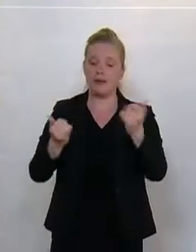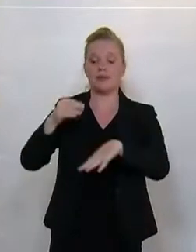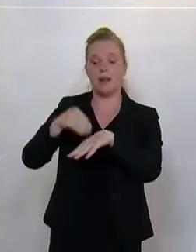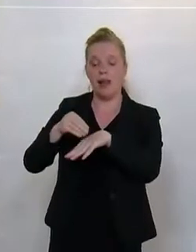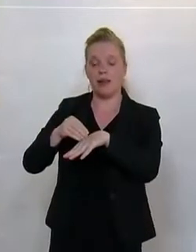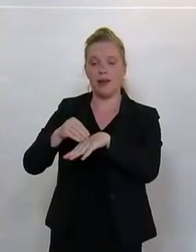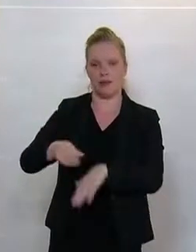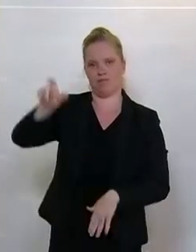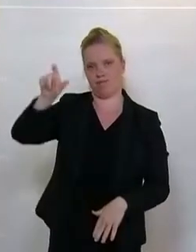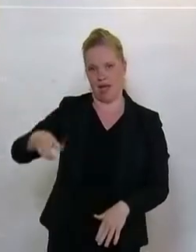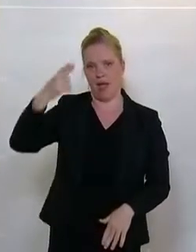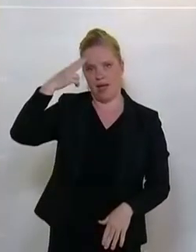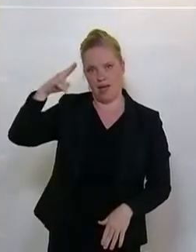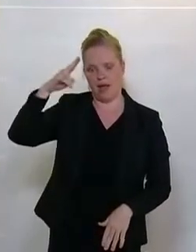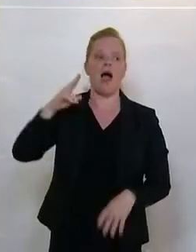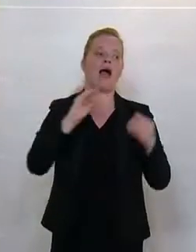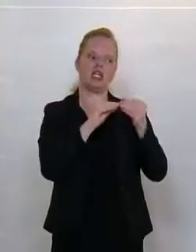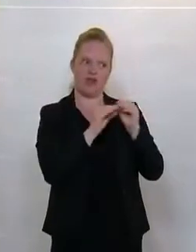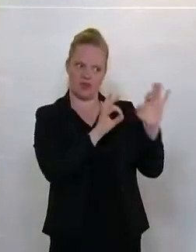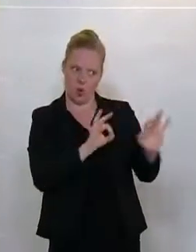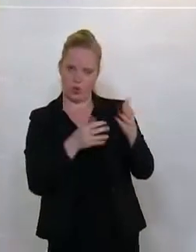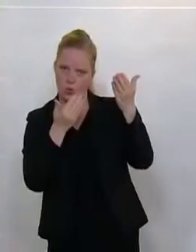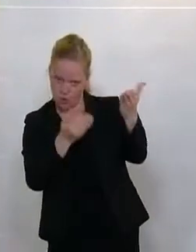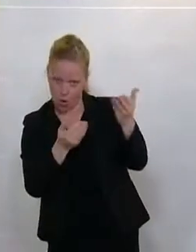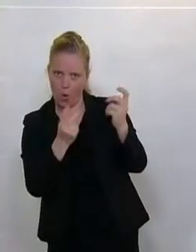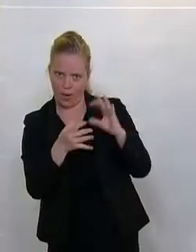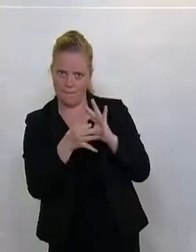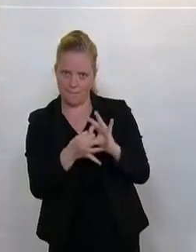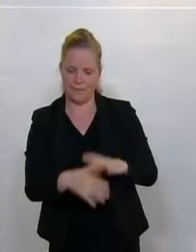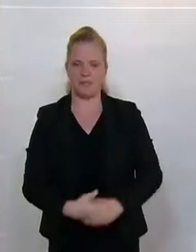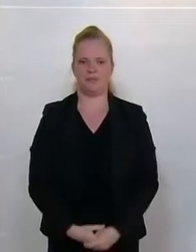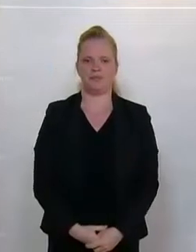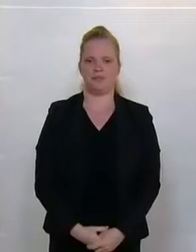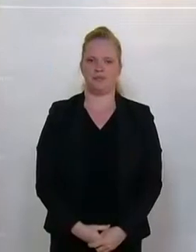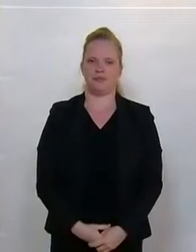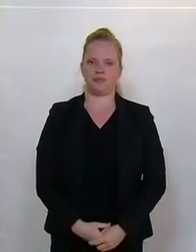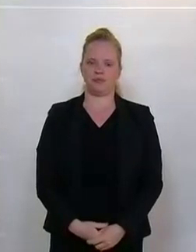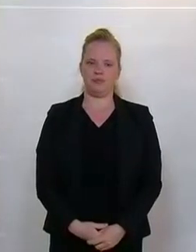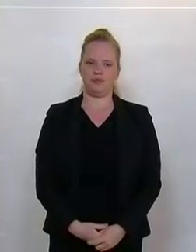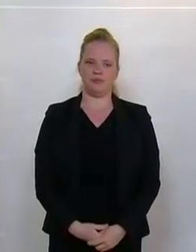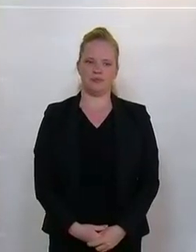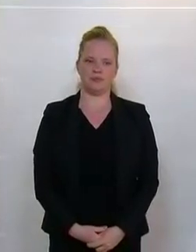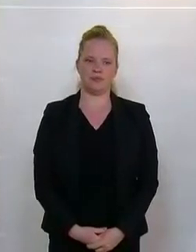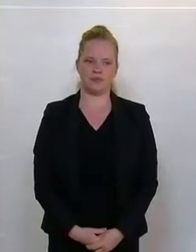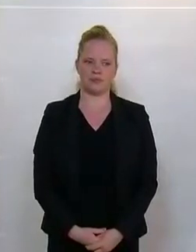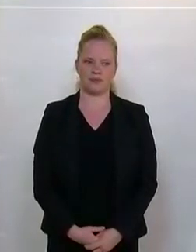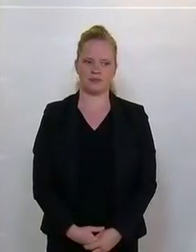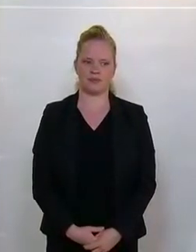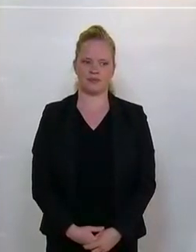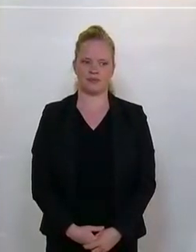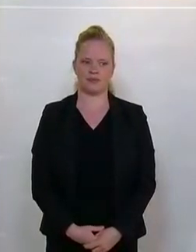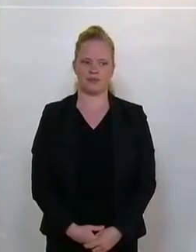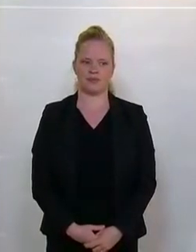verletzt, da er dem Ausschuss angeforderte E-Mails erst nach einer Exekution des Verfassungsgerichtshofes